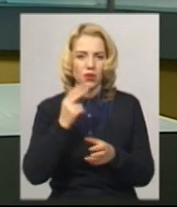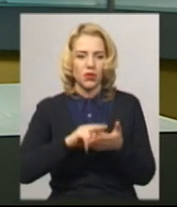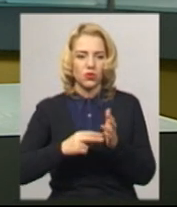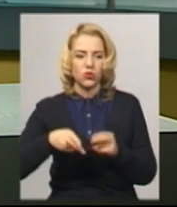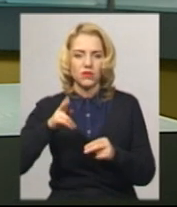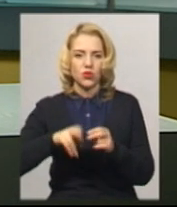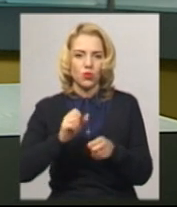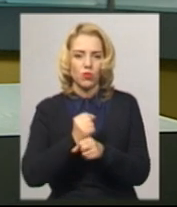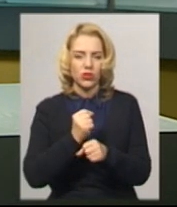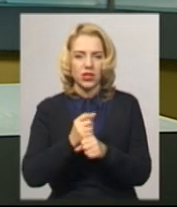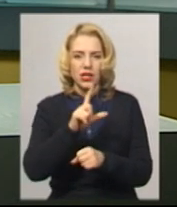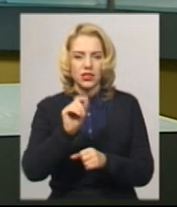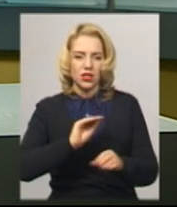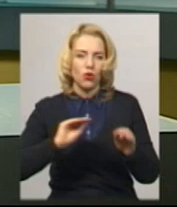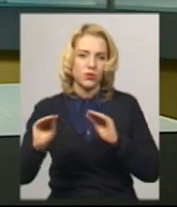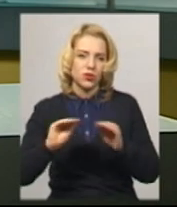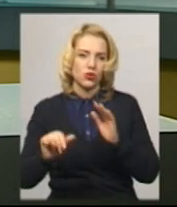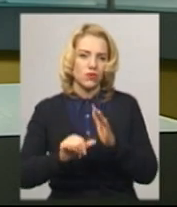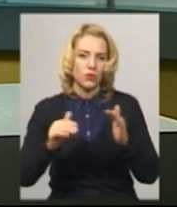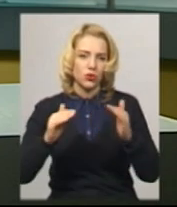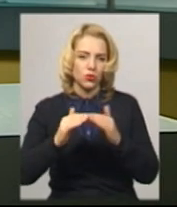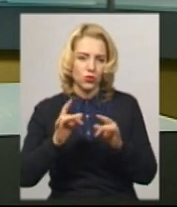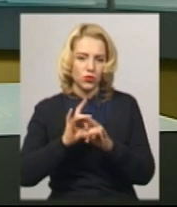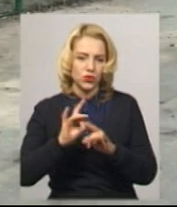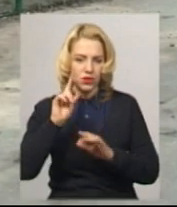роботи з облаштування притулку, дізнавалась Леся Боровець.